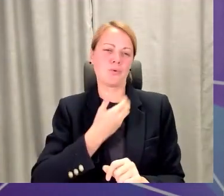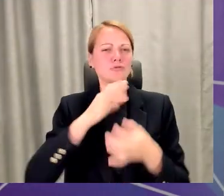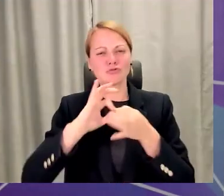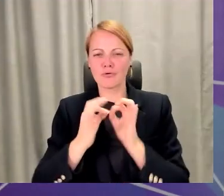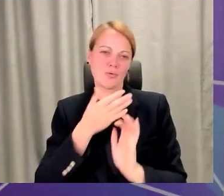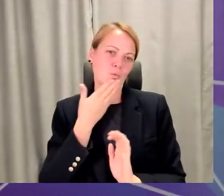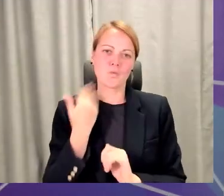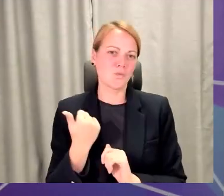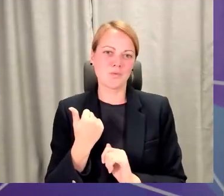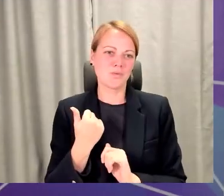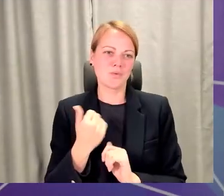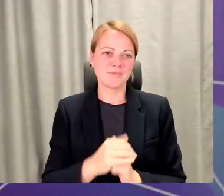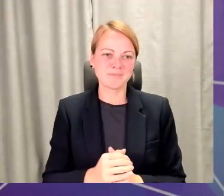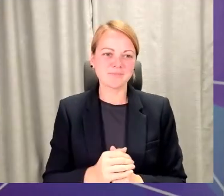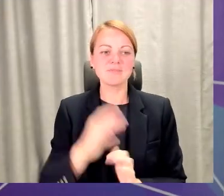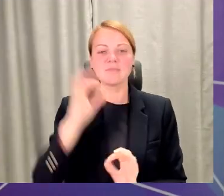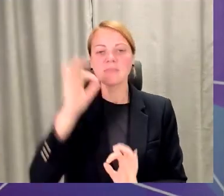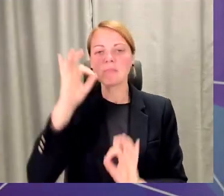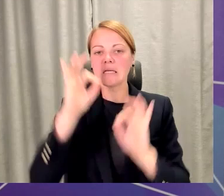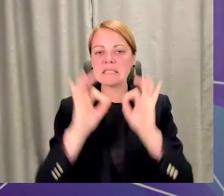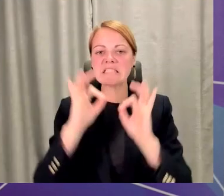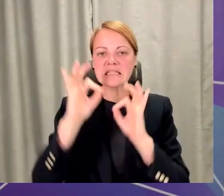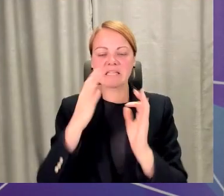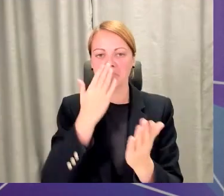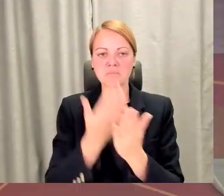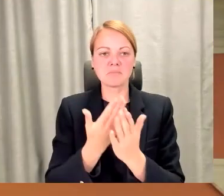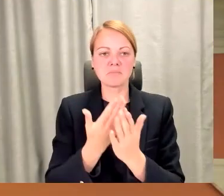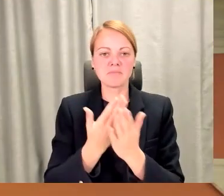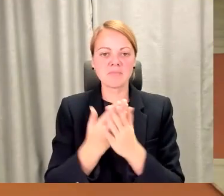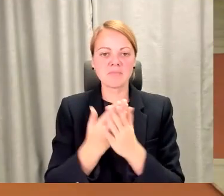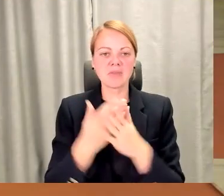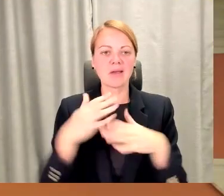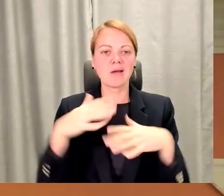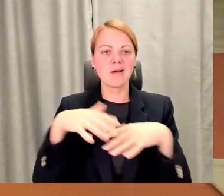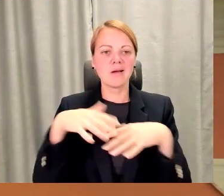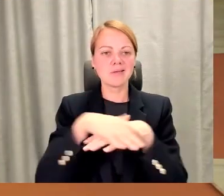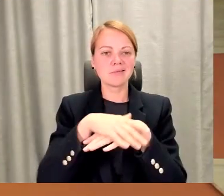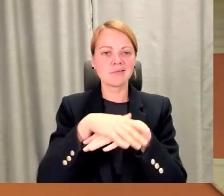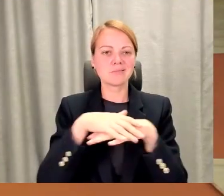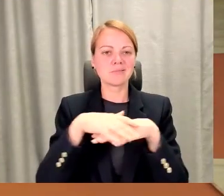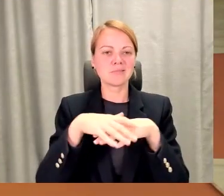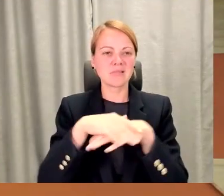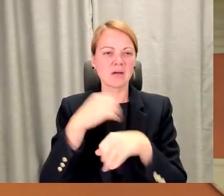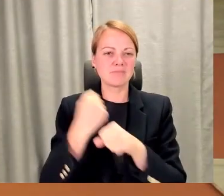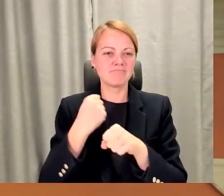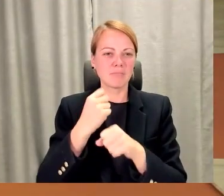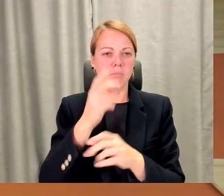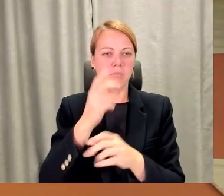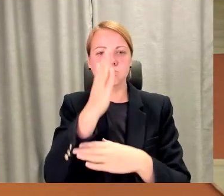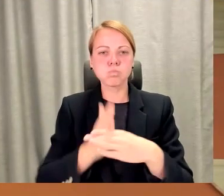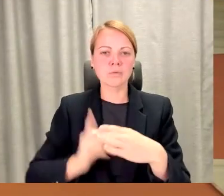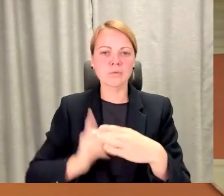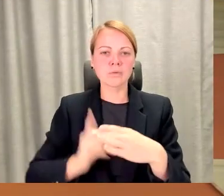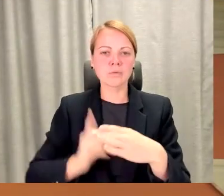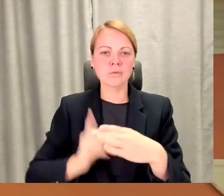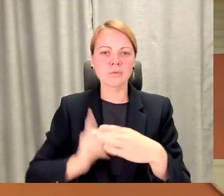Statistika liecina par to, ka šobrīd darba tirgu esošie cilvēku puse apmēram tikai ir gatavi mācīties. Puse tā tad ir kaut